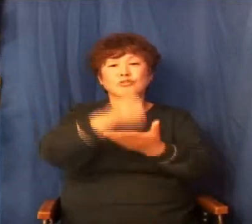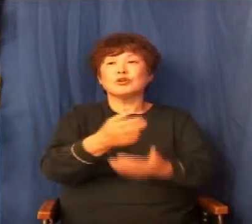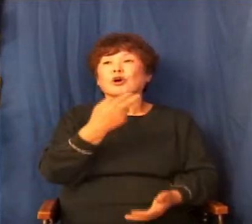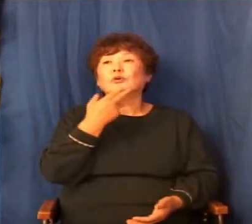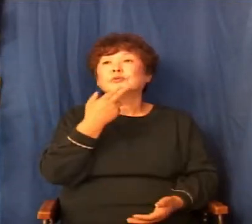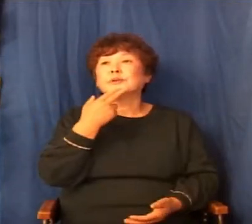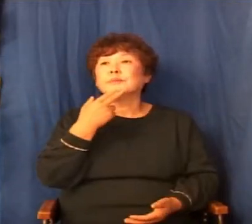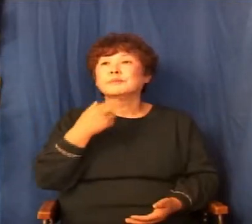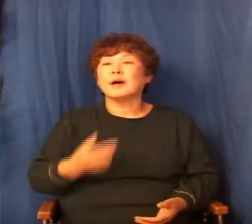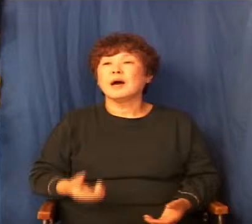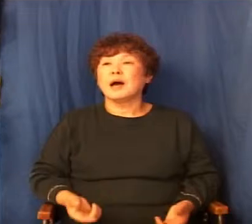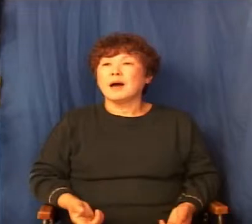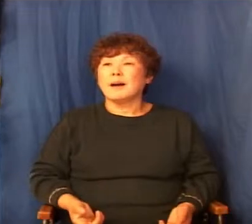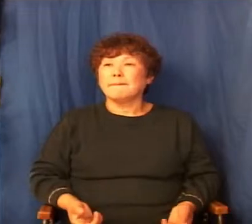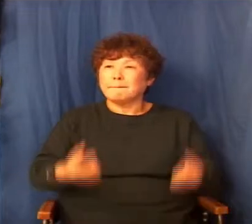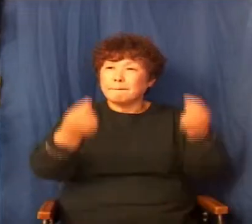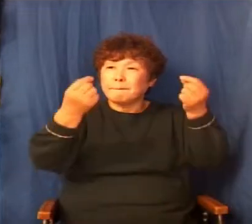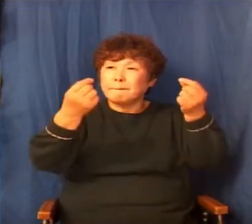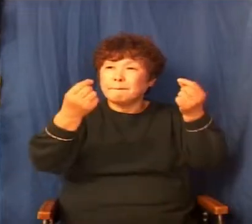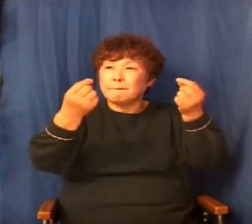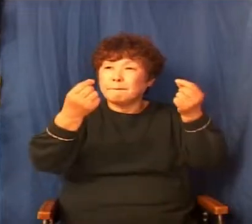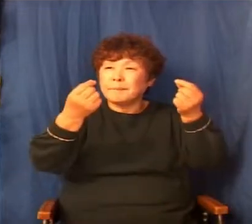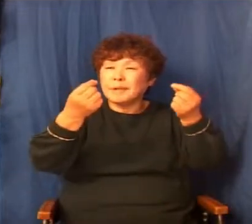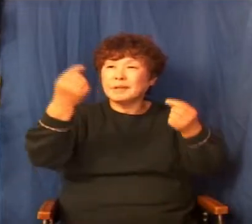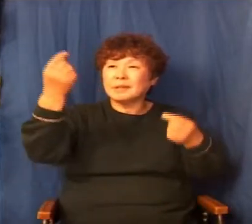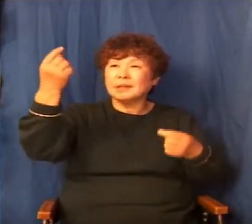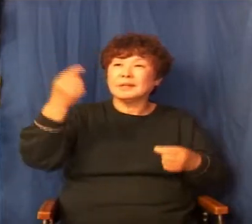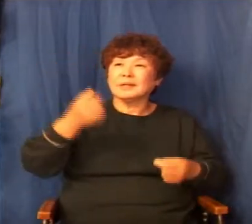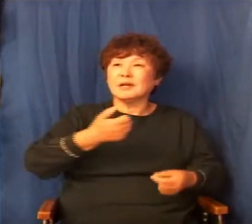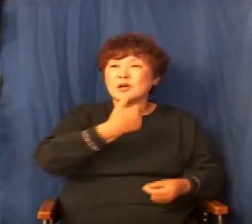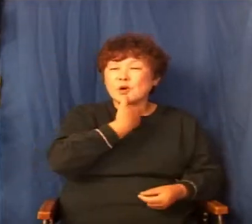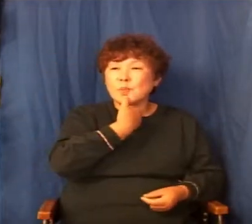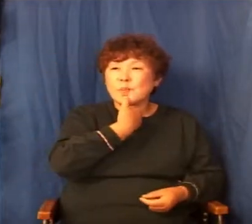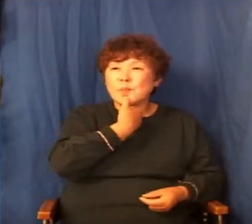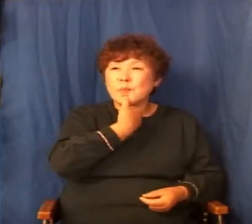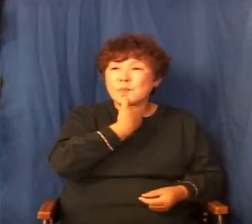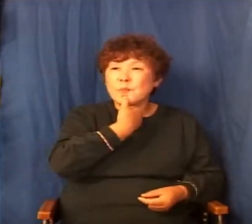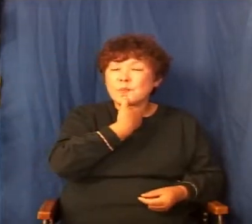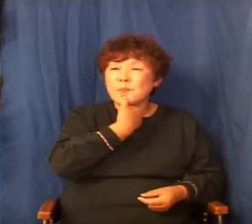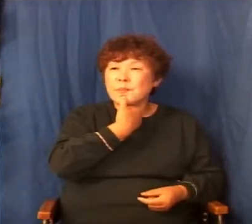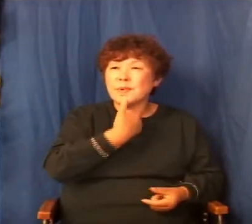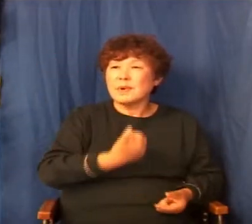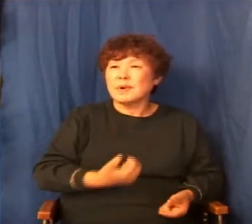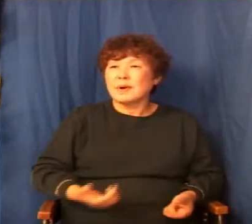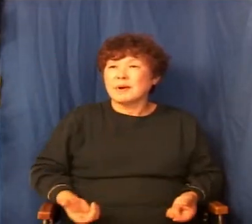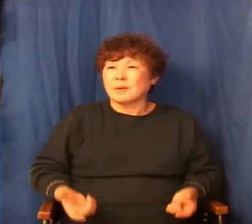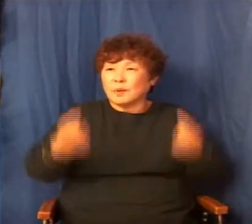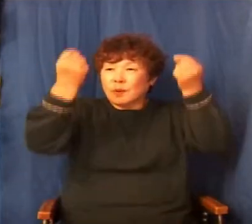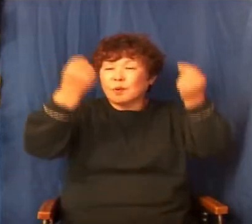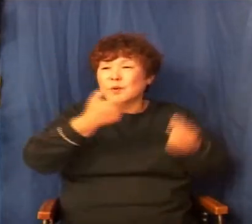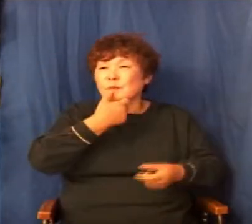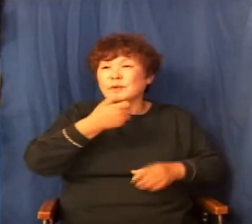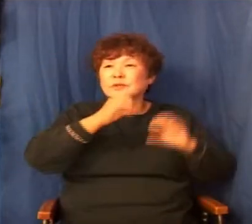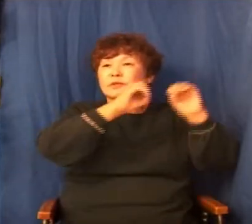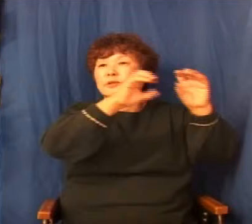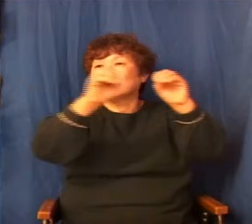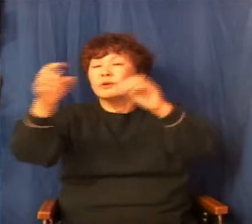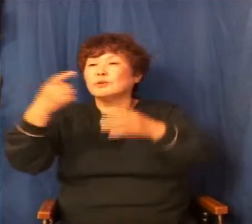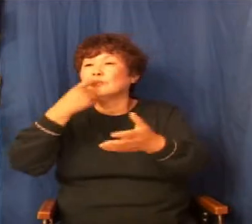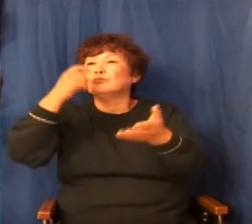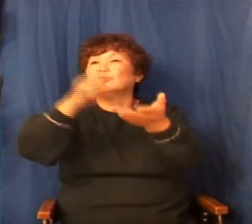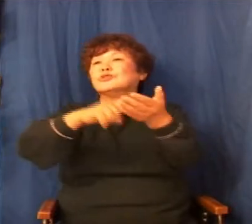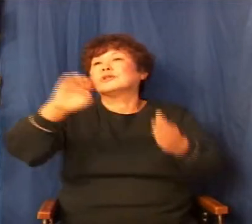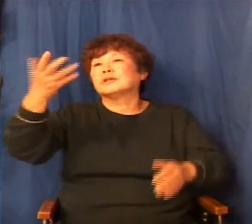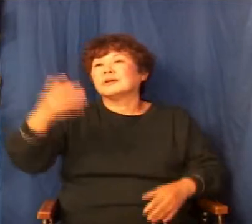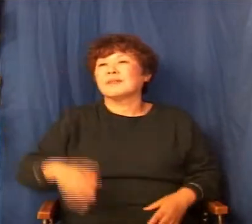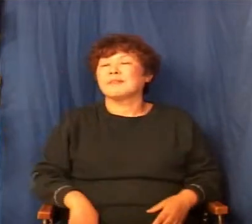빨리 나와서 로마에서 전도하기가 너무 좋잖아요. 그러면 빨리빨리